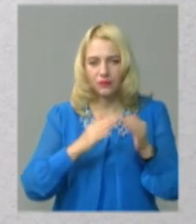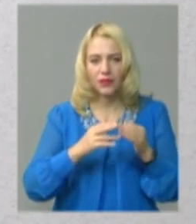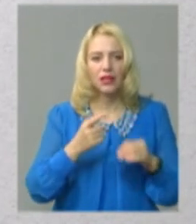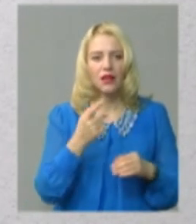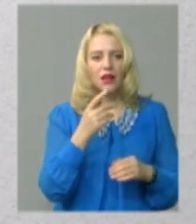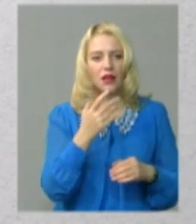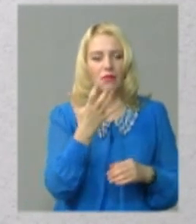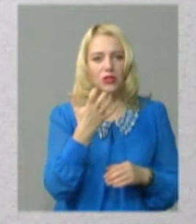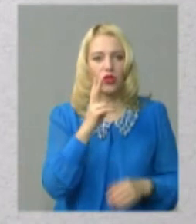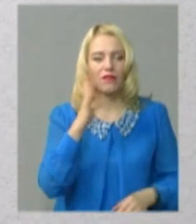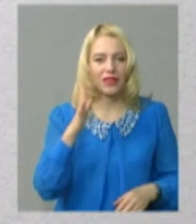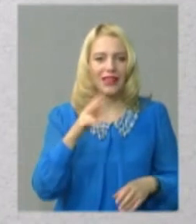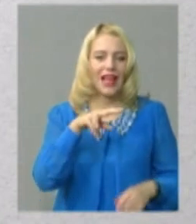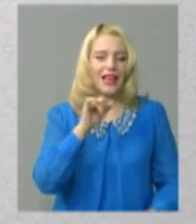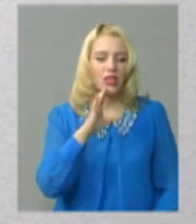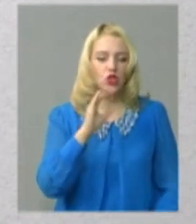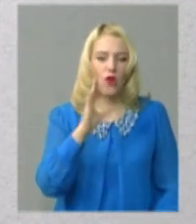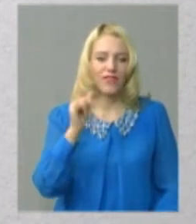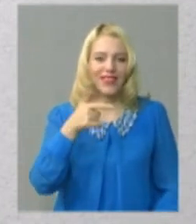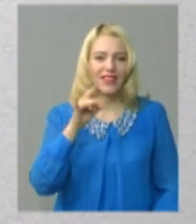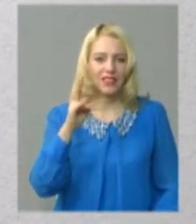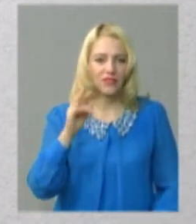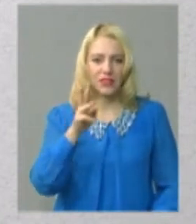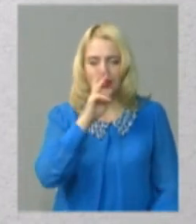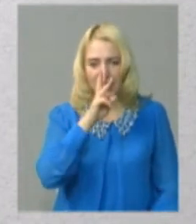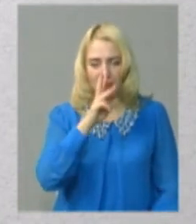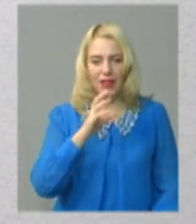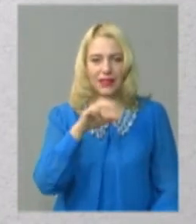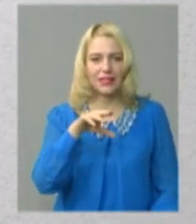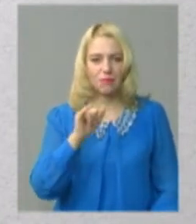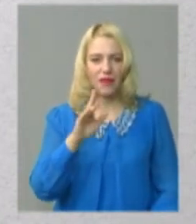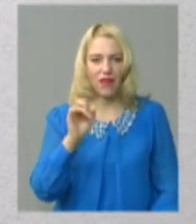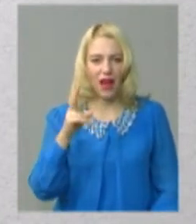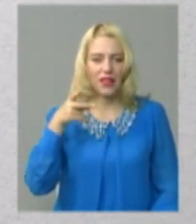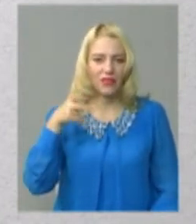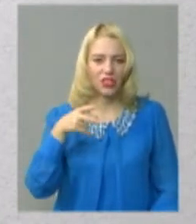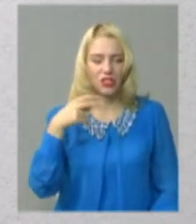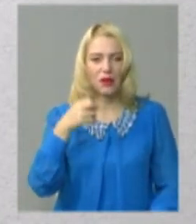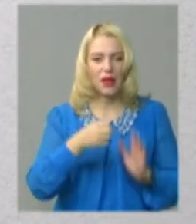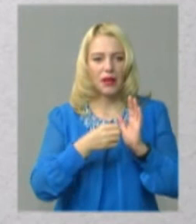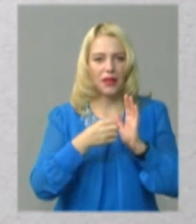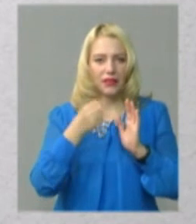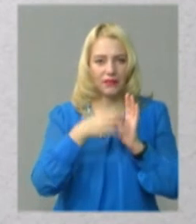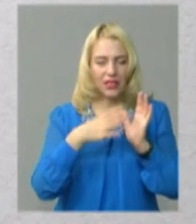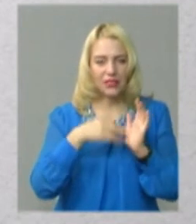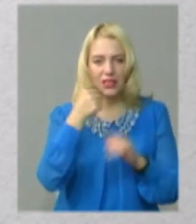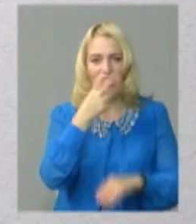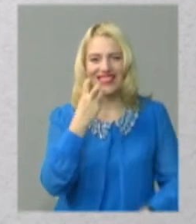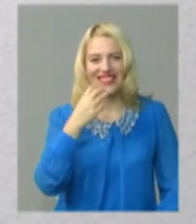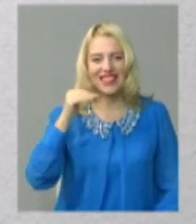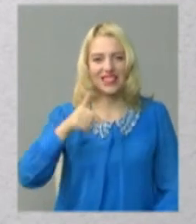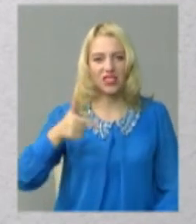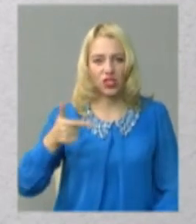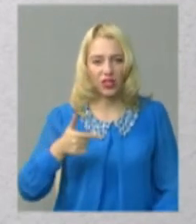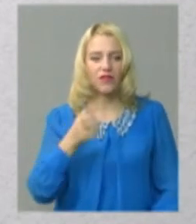у лісових ринівцях. Заробітна плата Олександра Співака за 2019 рік майже 300 тисяч гривень і